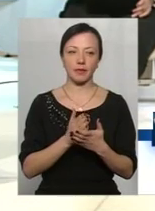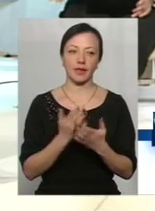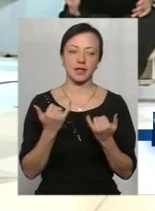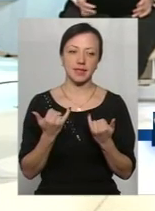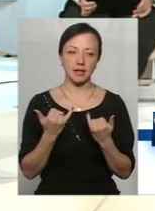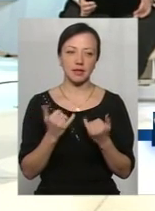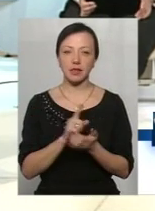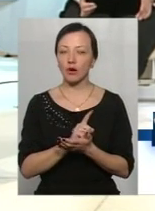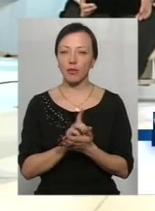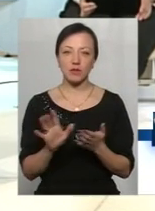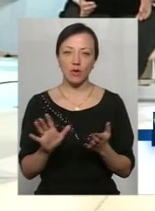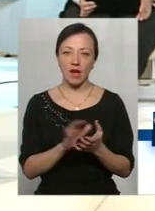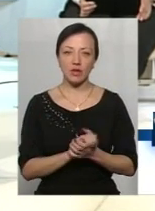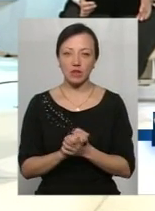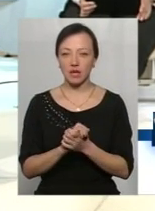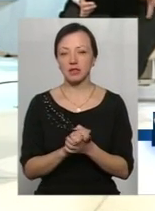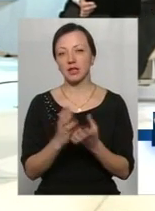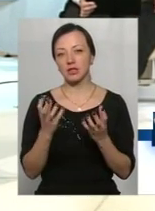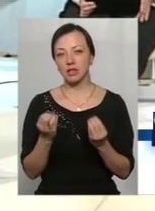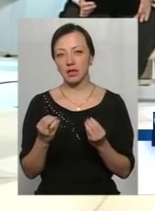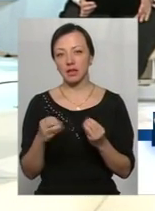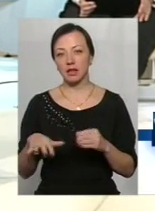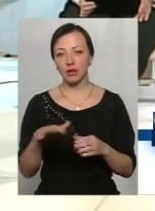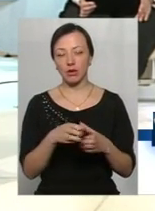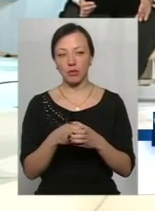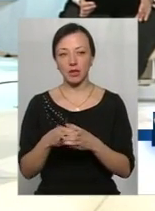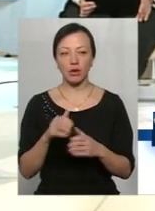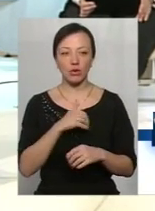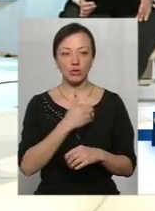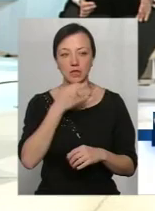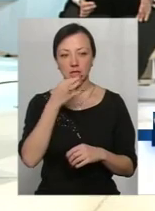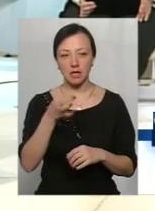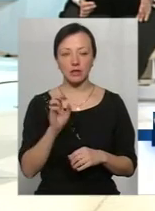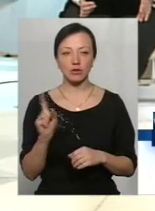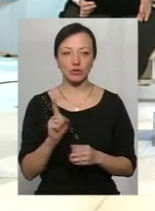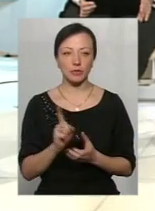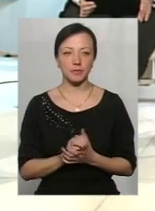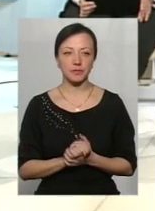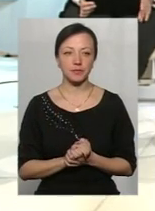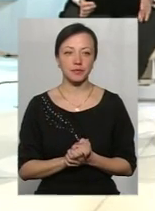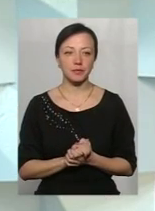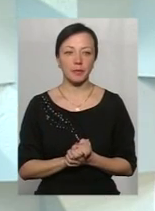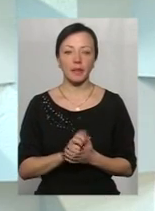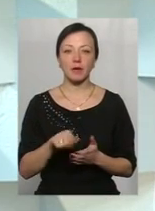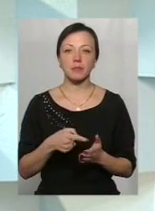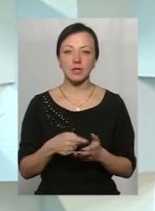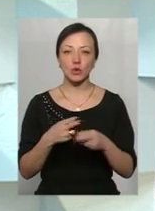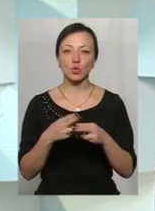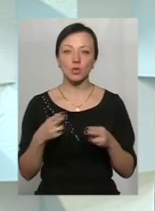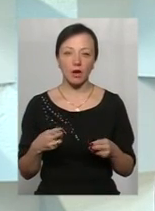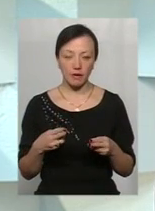Не обов'язково з асоціацією об'єднаних територіальних громад можливо? Я хочу сказати, що місто Дунайці,